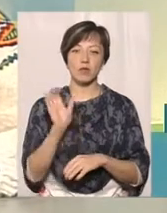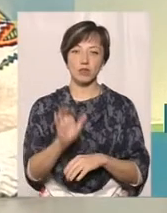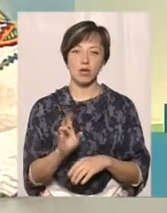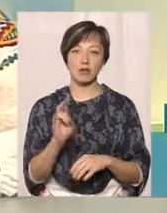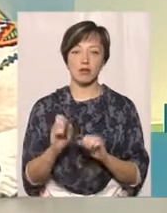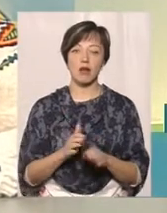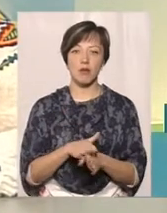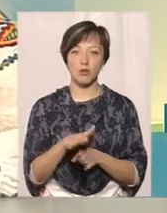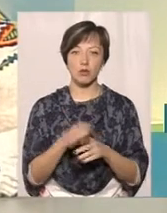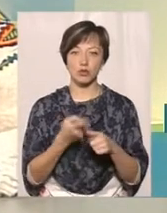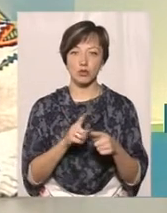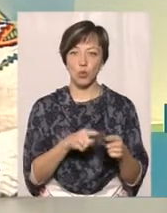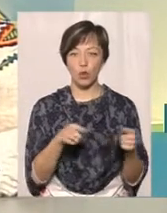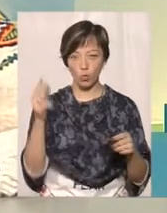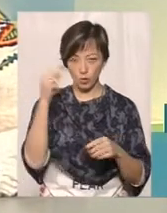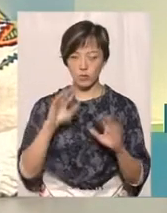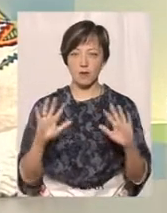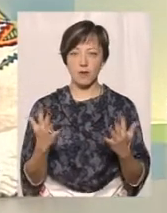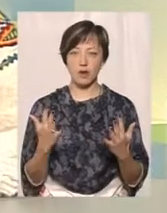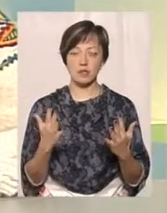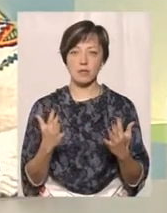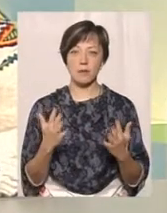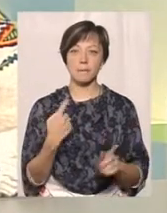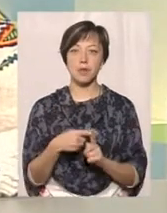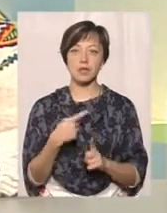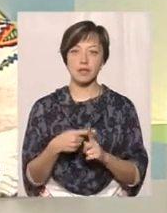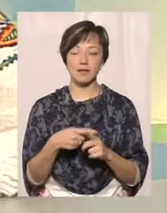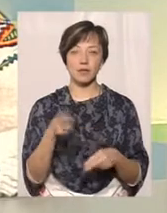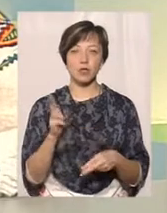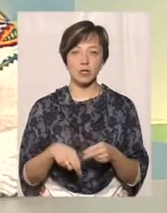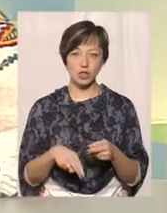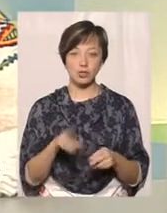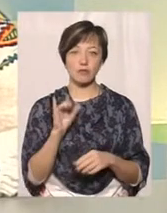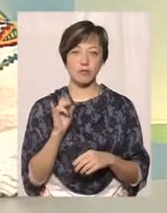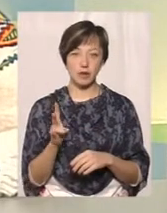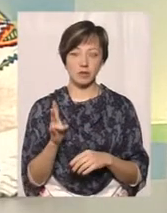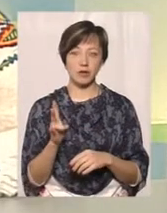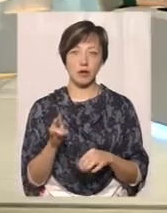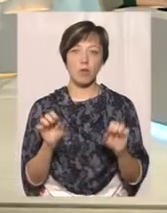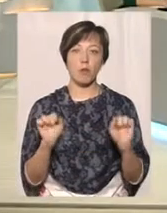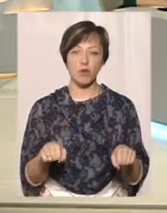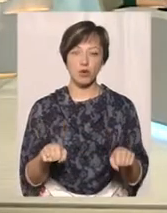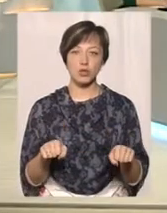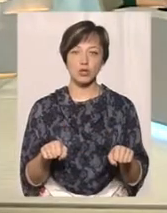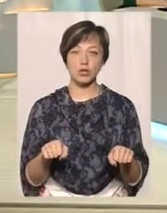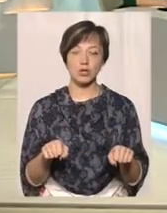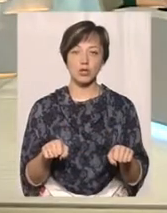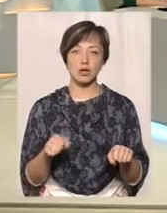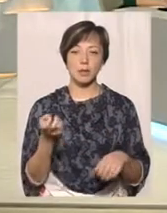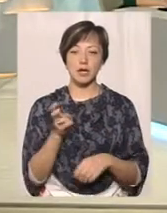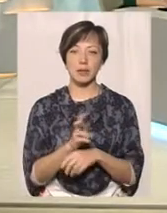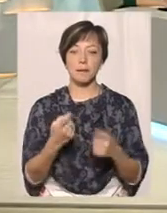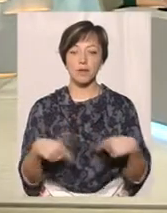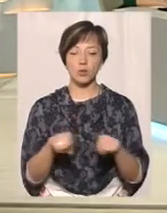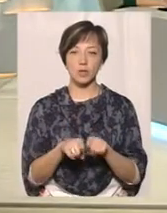для проходження цього курсу. В разі позитивного його закінчення він може прийти в підрозділ